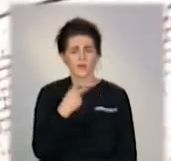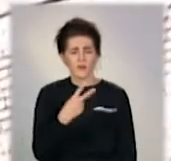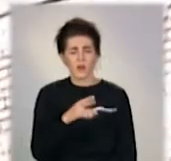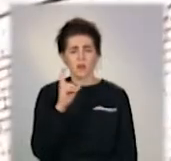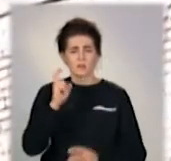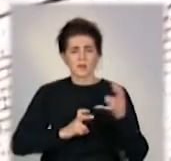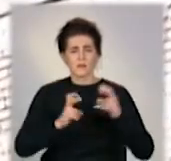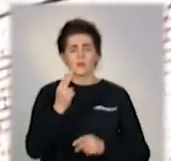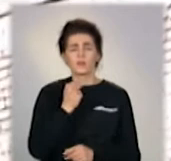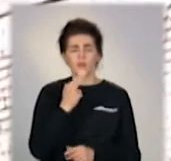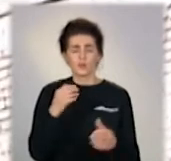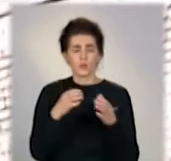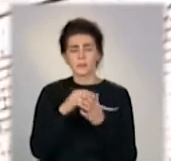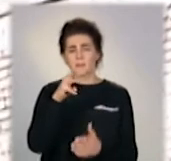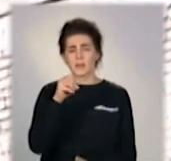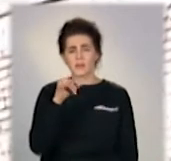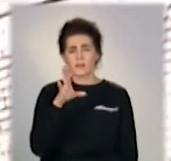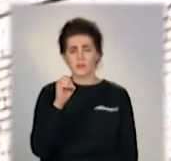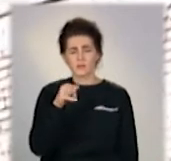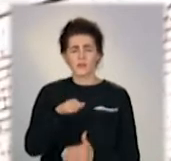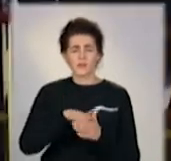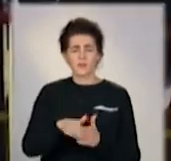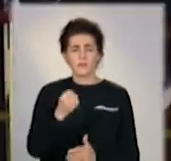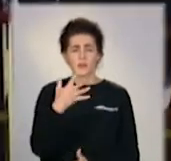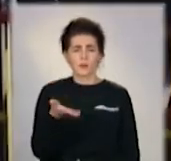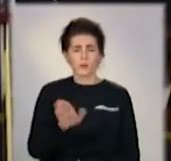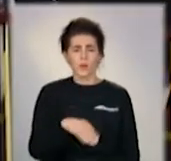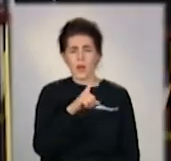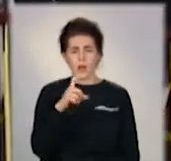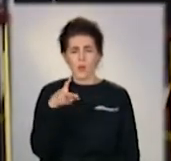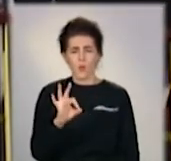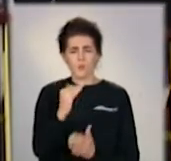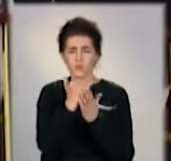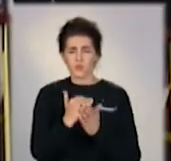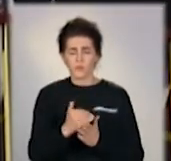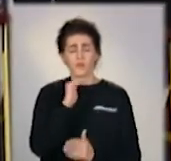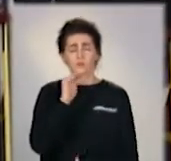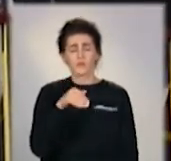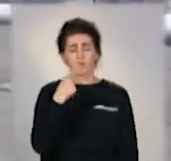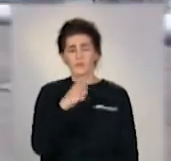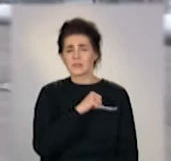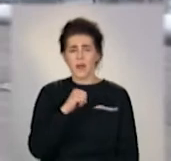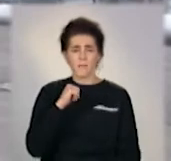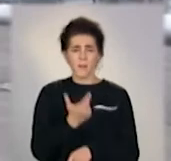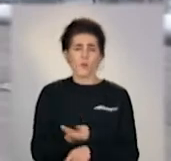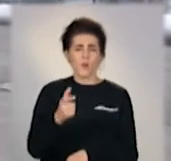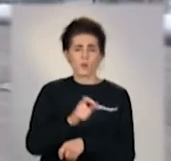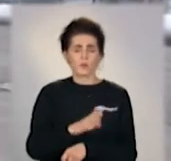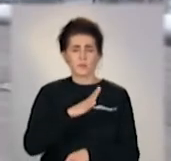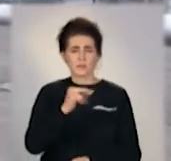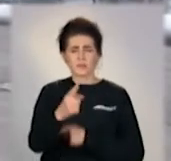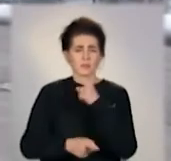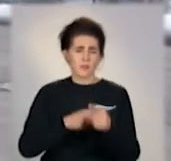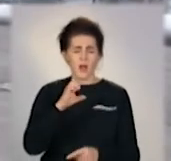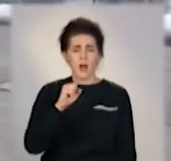комбінаті імені Ілліча групи Метинвест виконали 15 екопроєктів. Фахівці зазначають, що наймасштабнішим, звісно, була модернізація